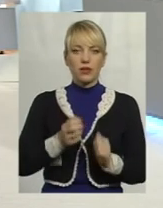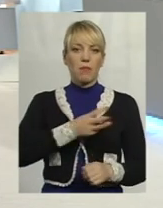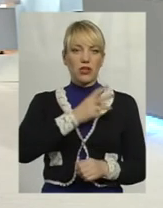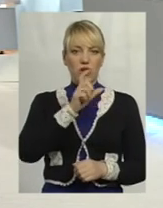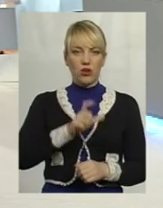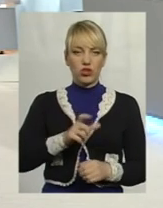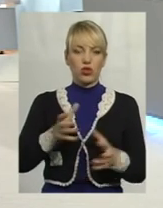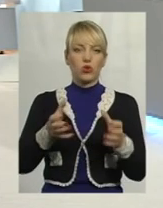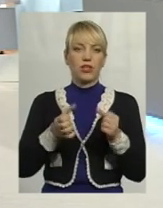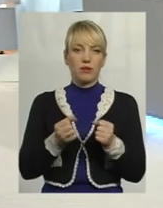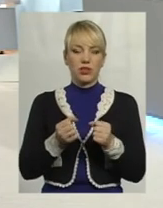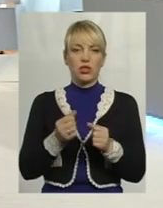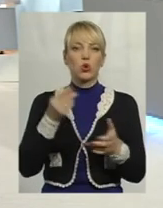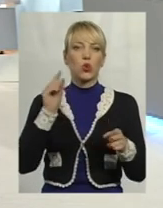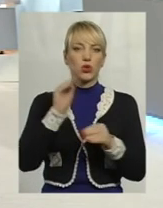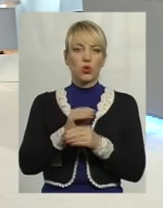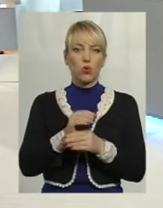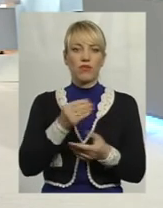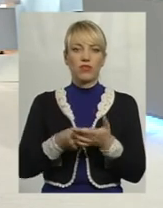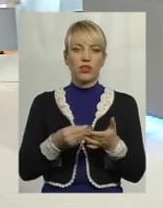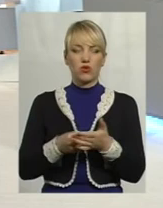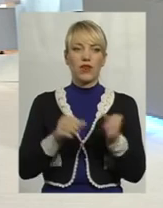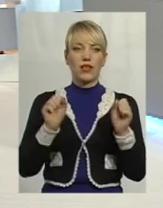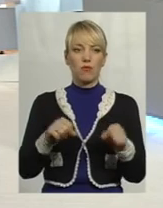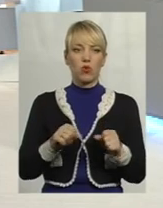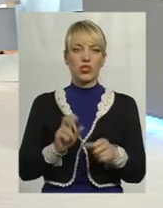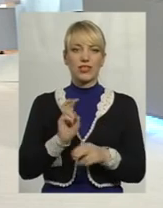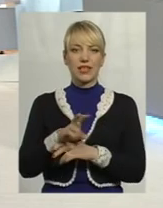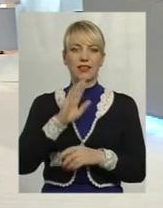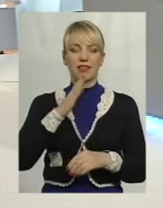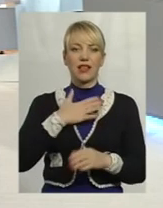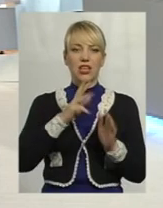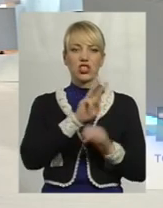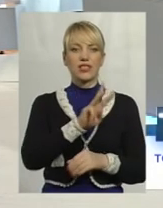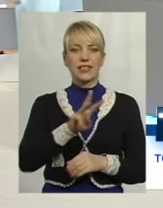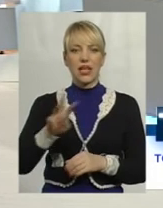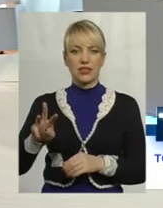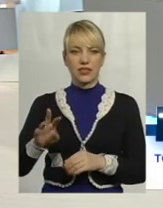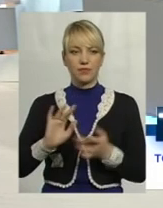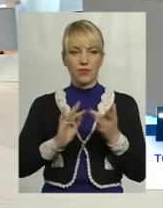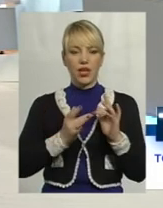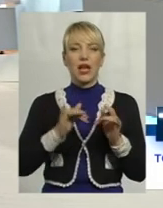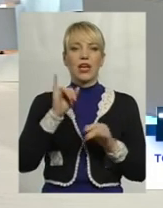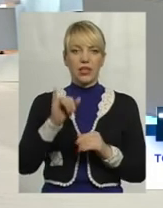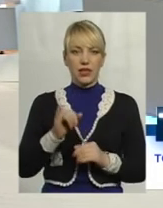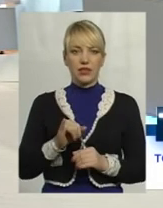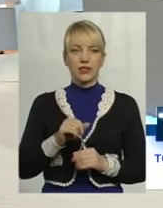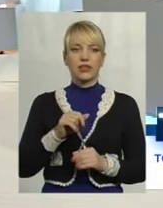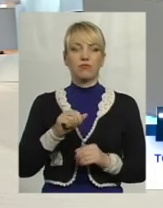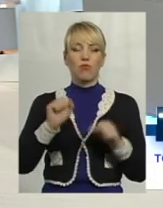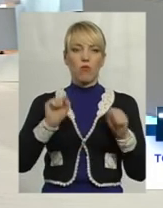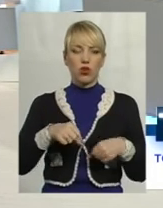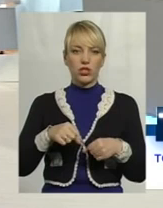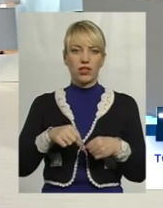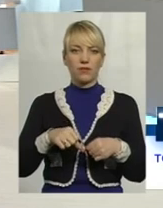отримати додаткове фінансування може зайти на наш сайт. Хто, можливо, там не надти